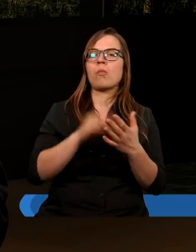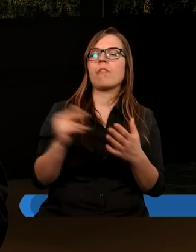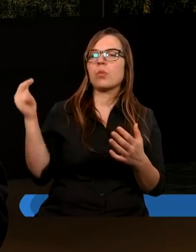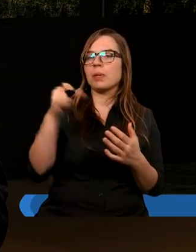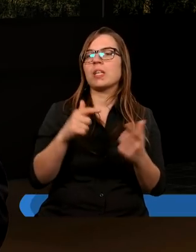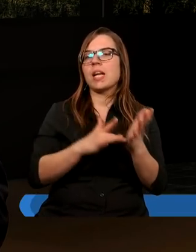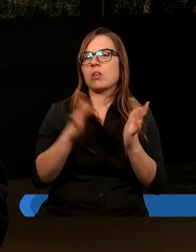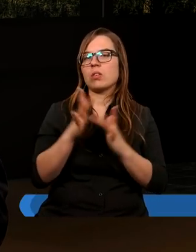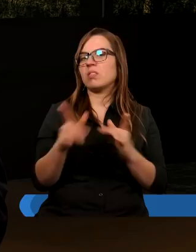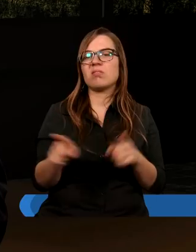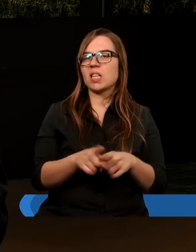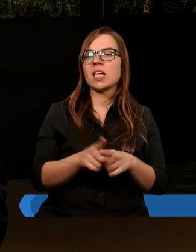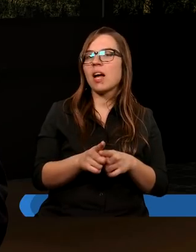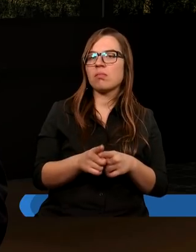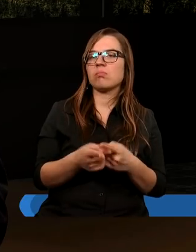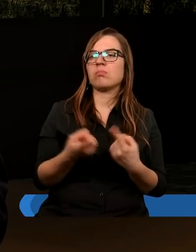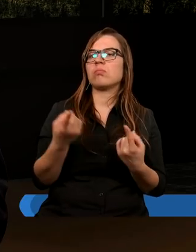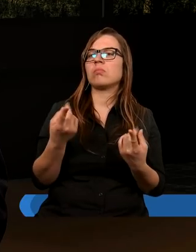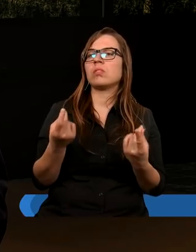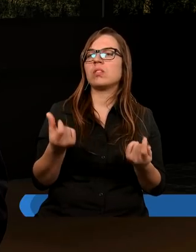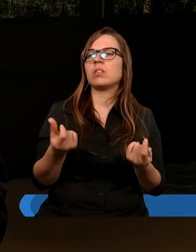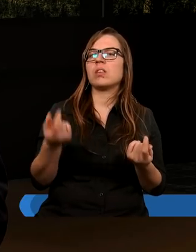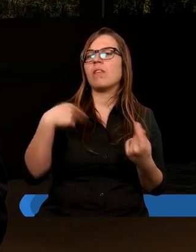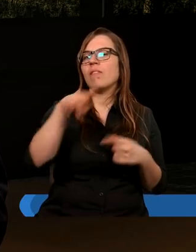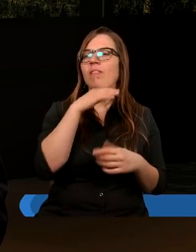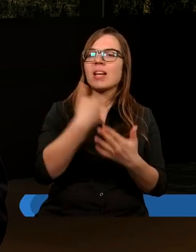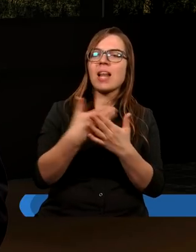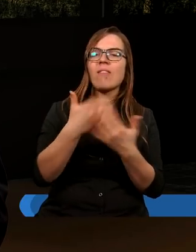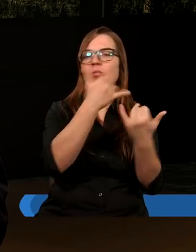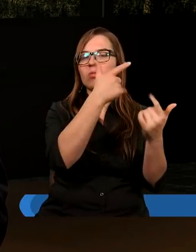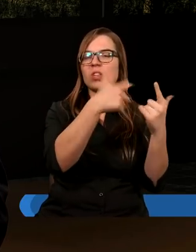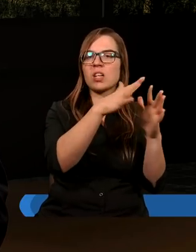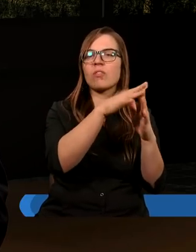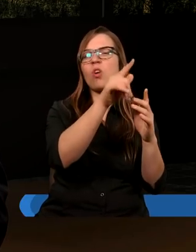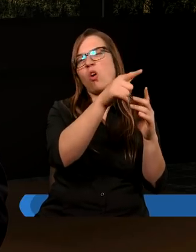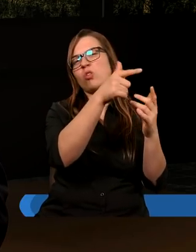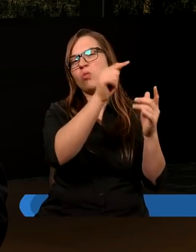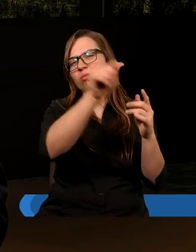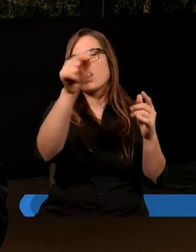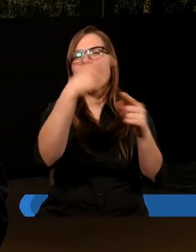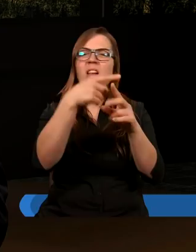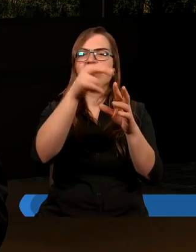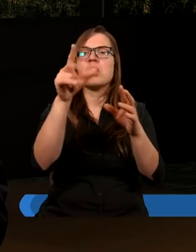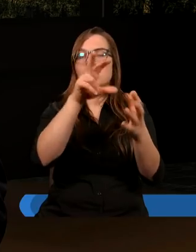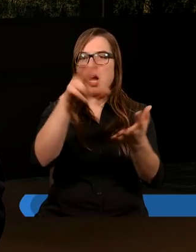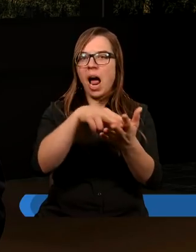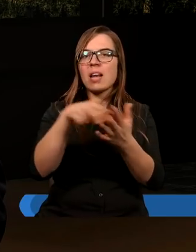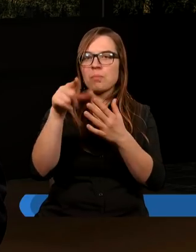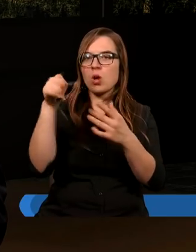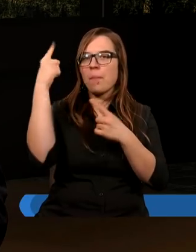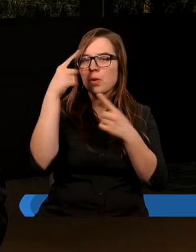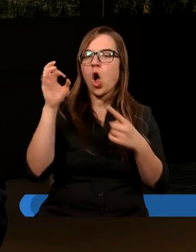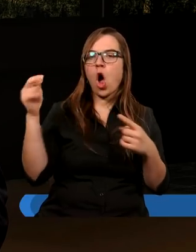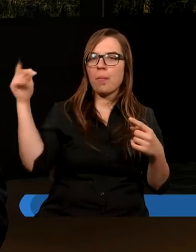przyjściem Jezusa. Prawie wszyscy wyznawcy różnych kościołów chrześcijańskich akceptują tę myśl o